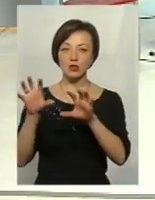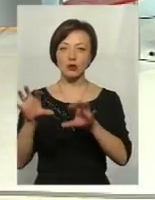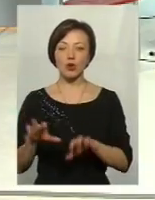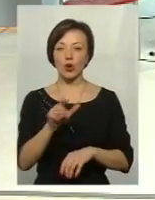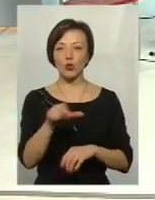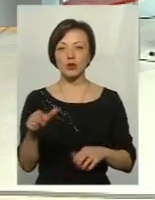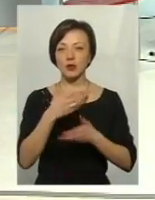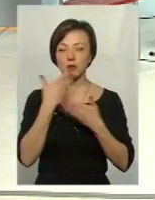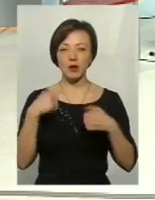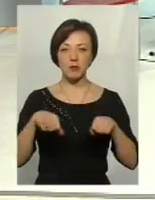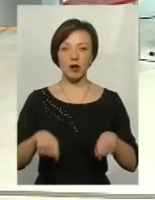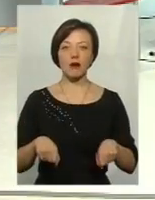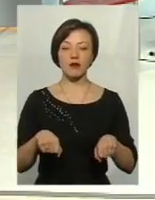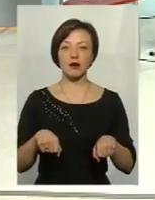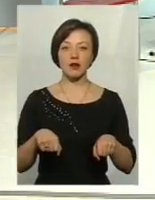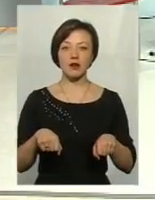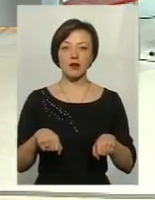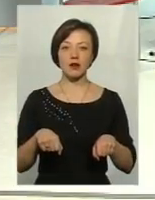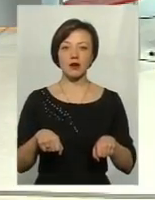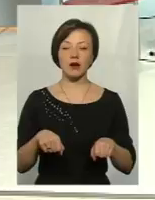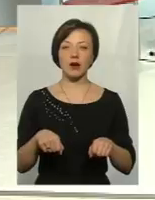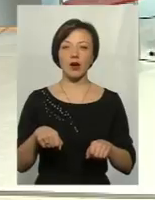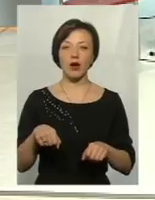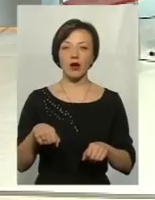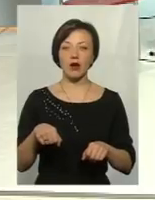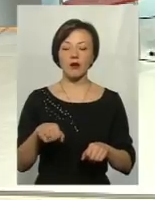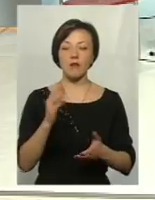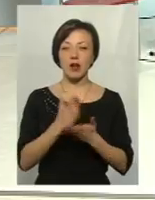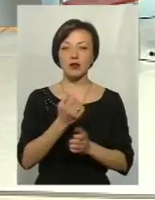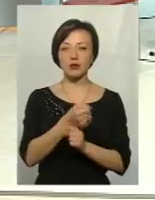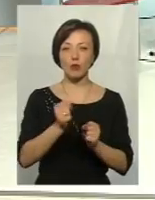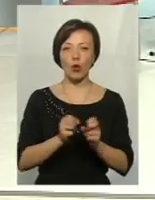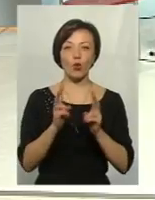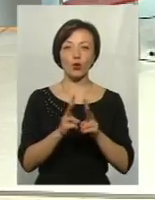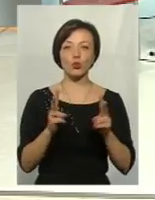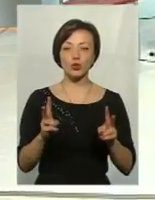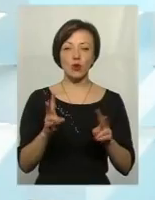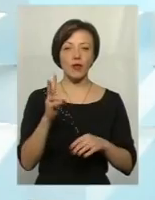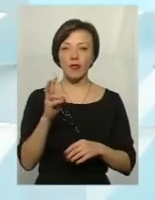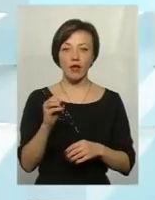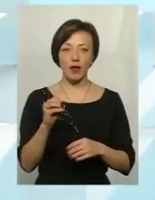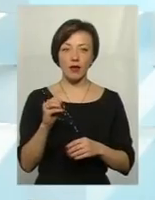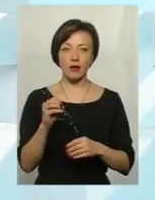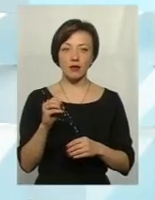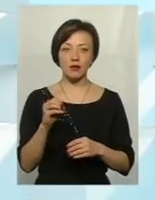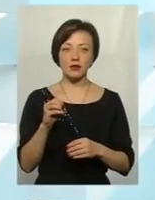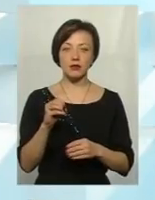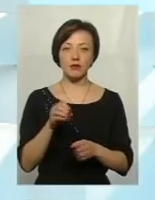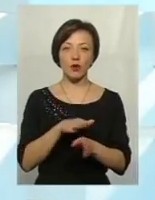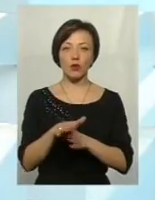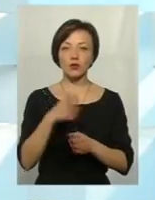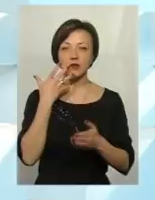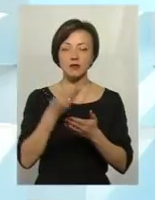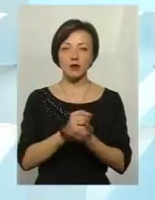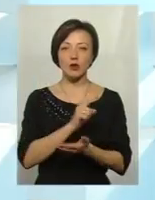мають права ходити зі зброєю ті, хто не, скажімо, не виконує